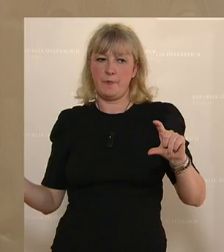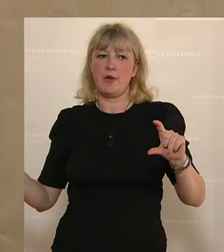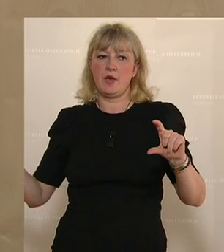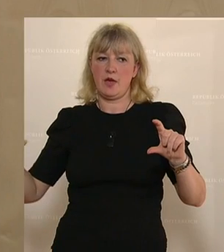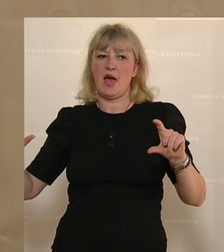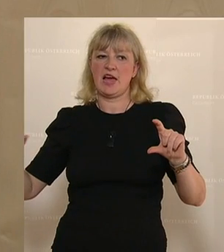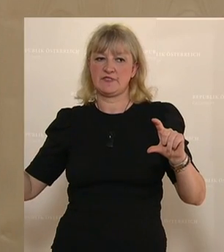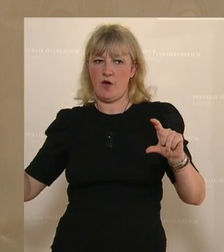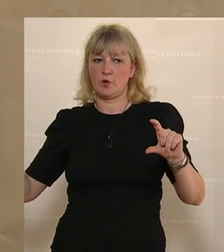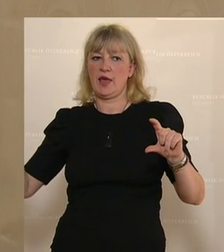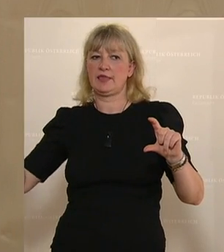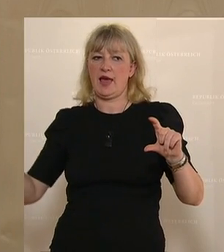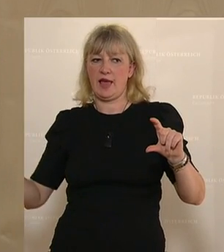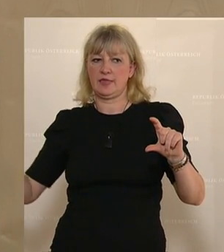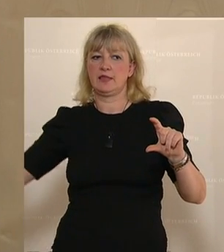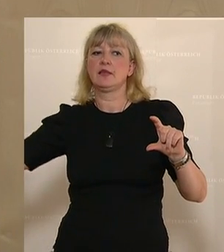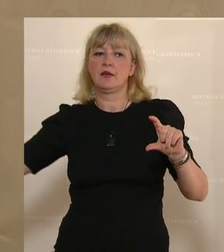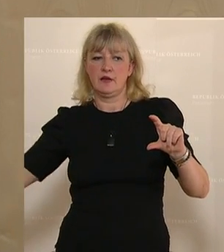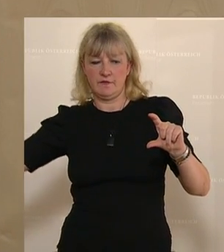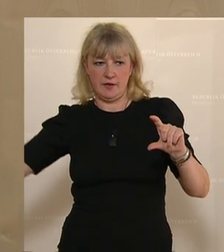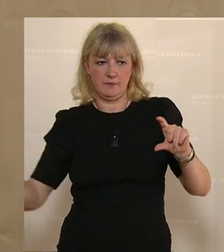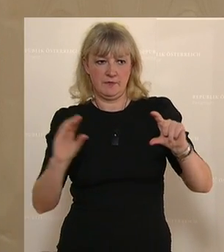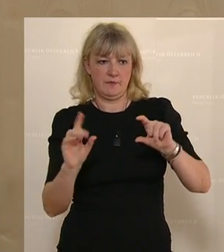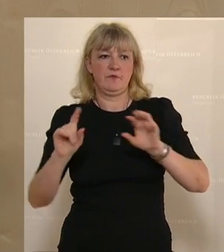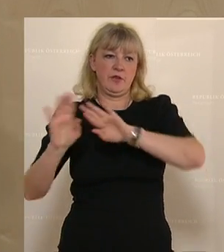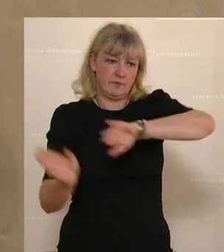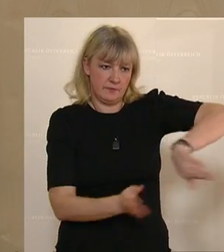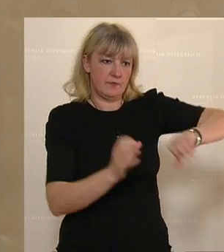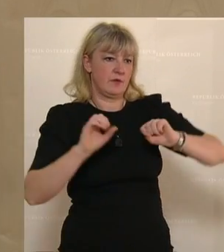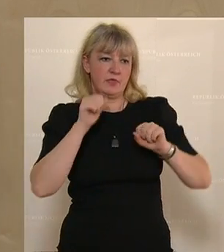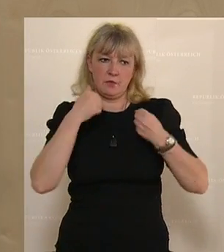als VG genannten Datum für das Außer-Krafttreten außer Kraft.